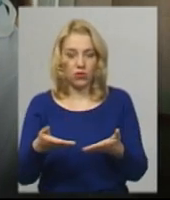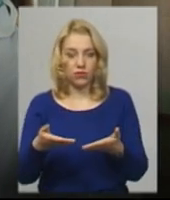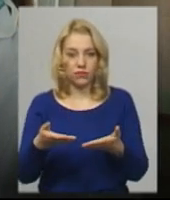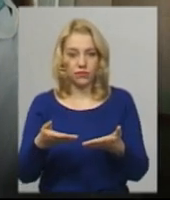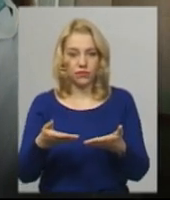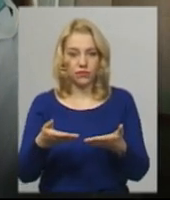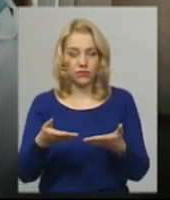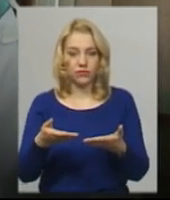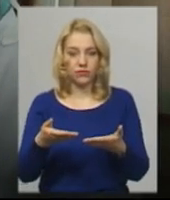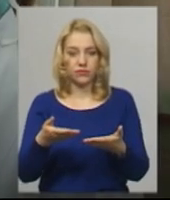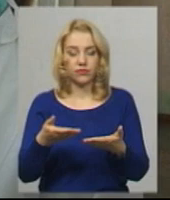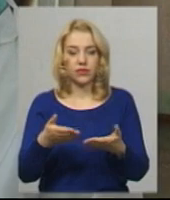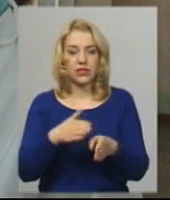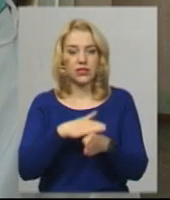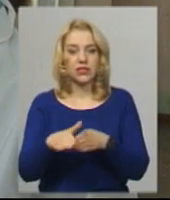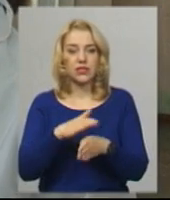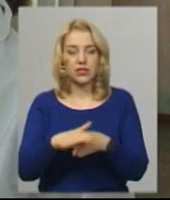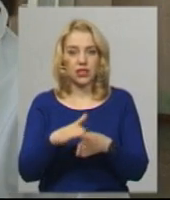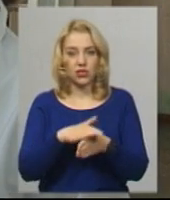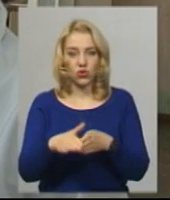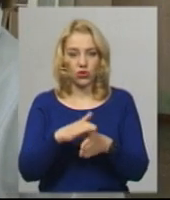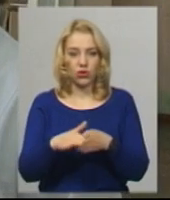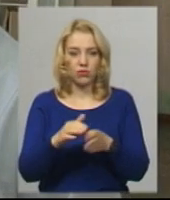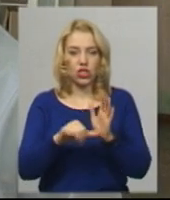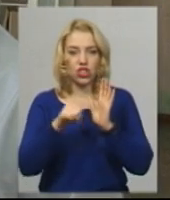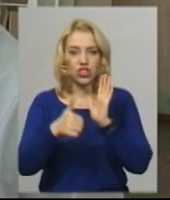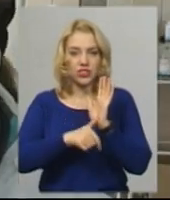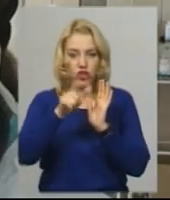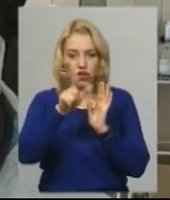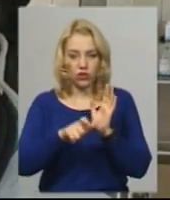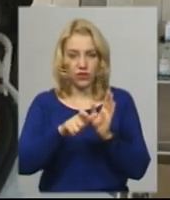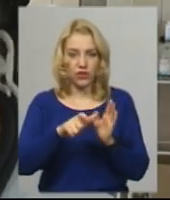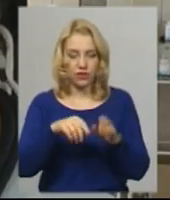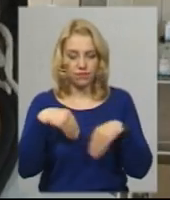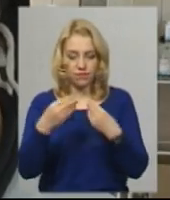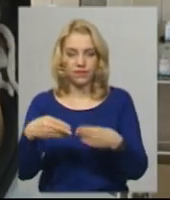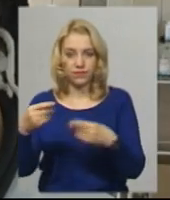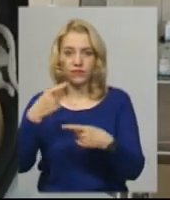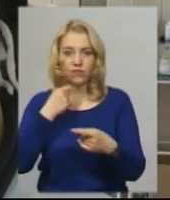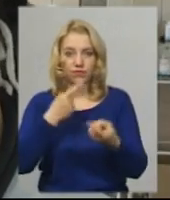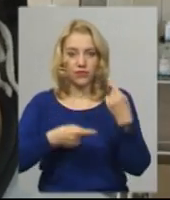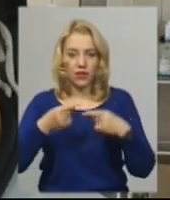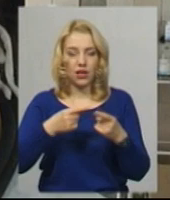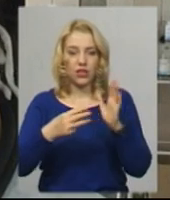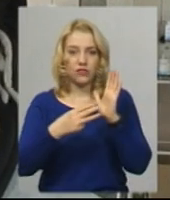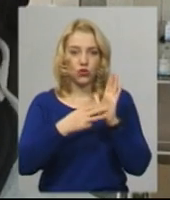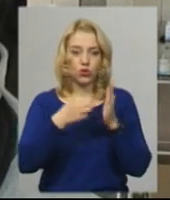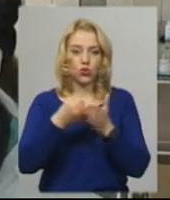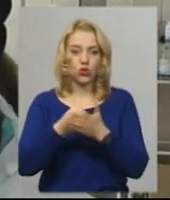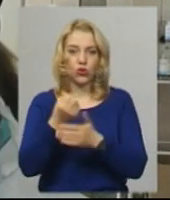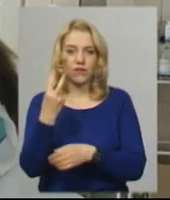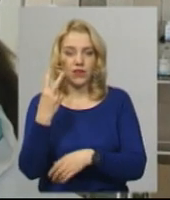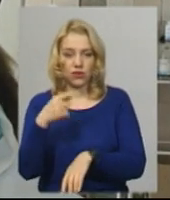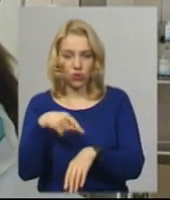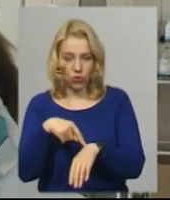здійснюємо сеанс гемодіалізу 16 пацієнтам. Перша зміна з 8-ї години до 12-ї години,